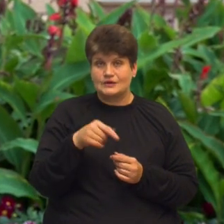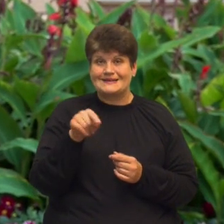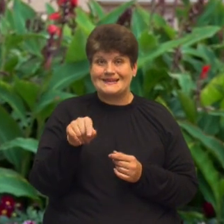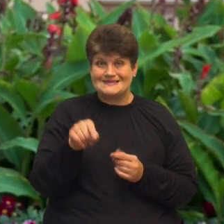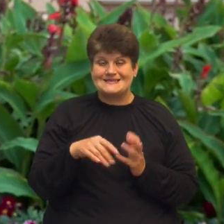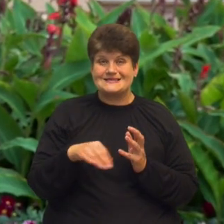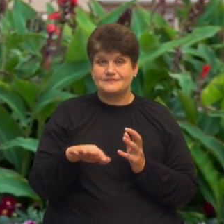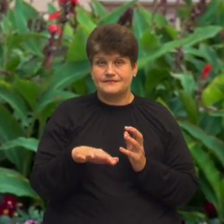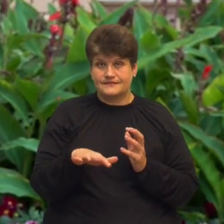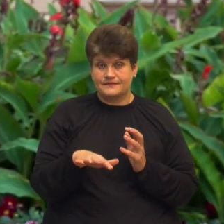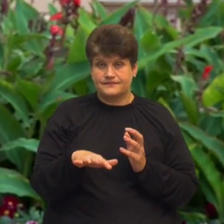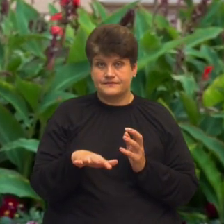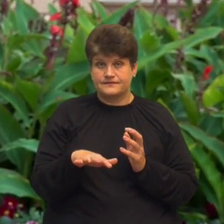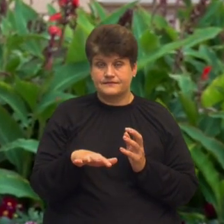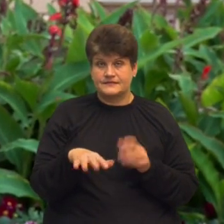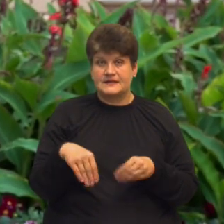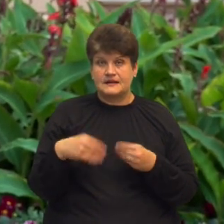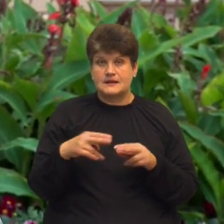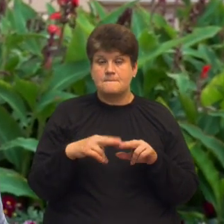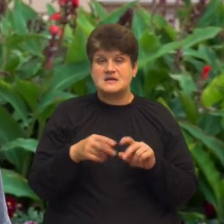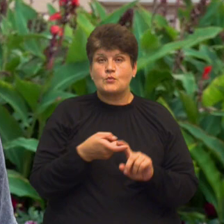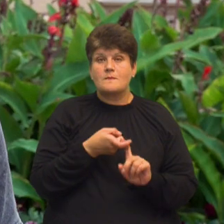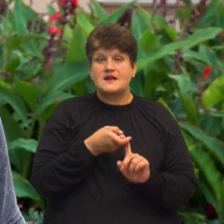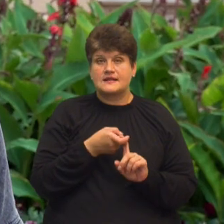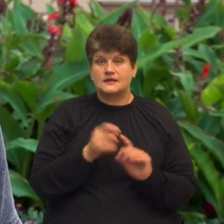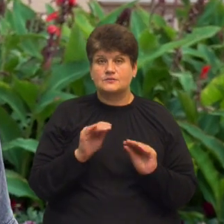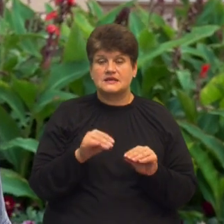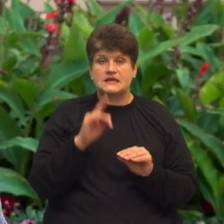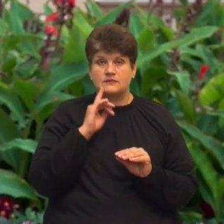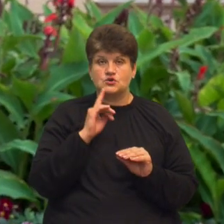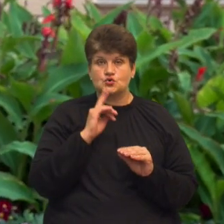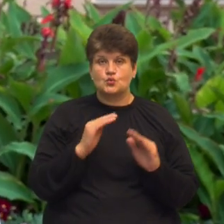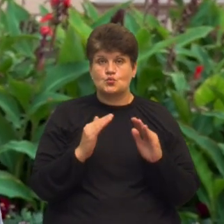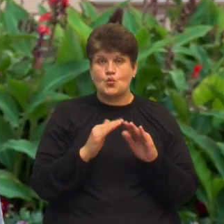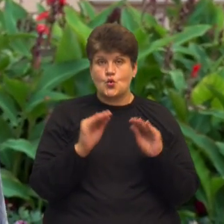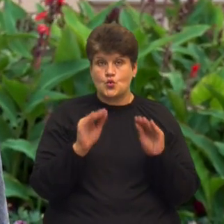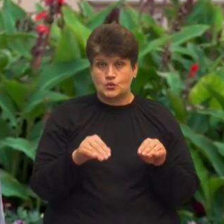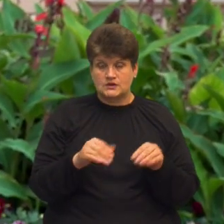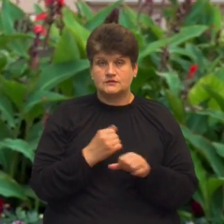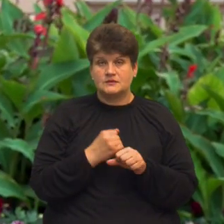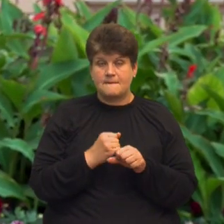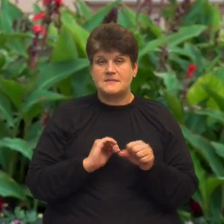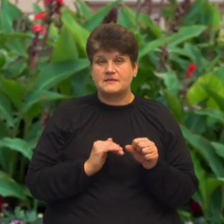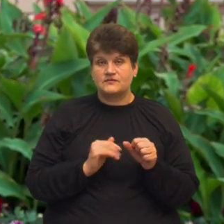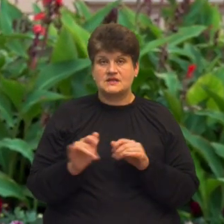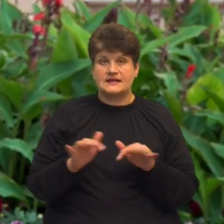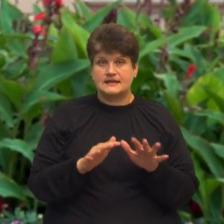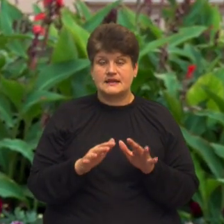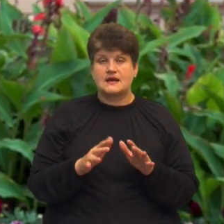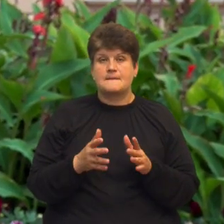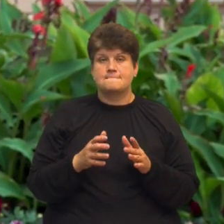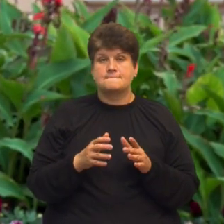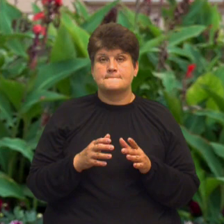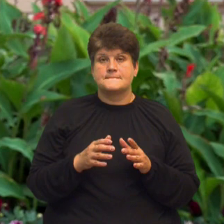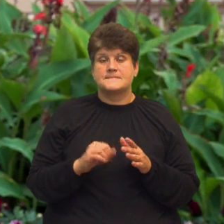ділянці видано паспорт прив'язки на розміщення тимчасової споруди, на здійснення підприємницької діяльності на підставі якраз було проведеного